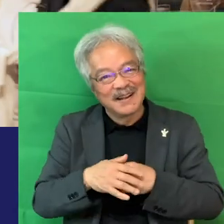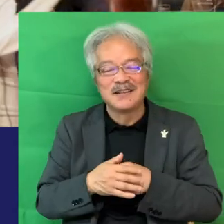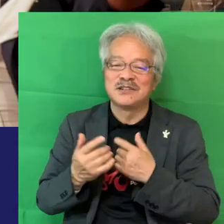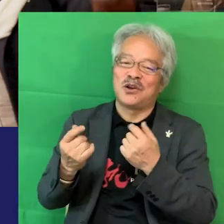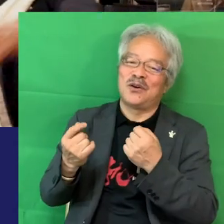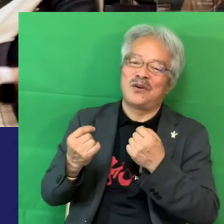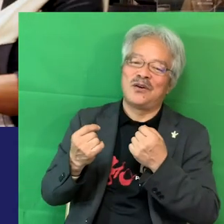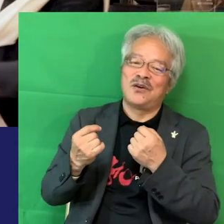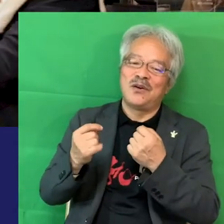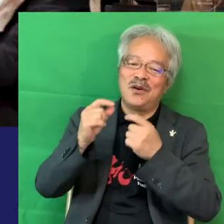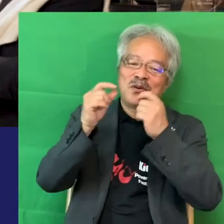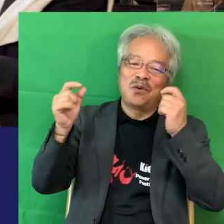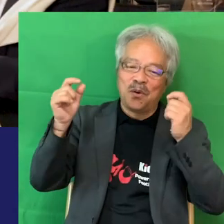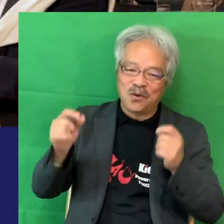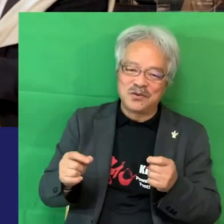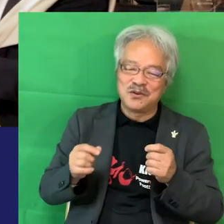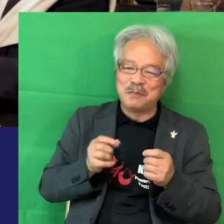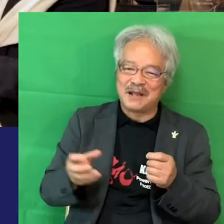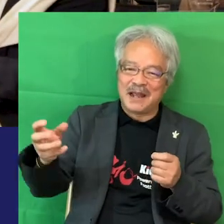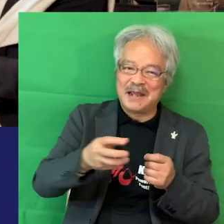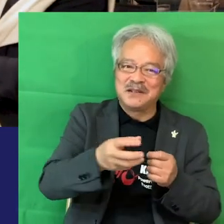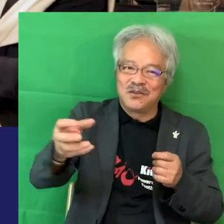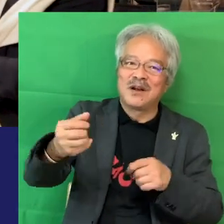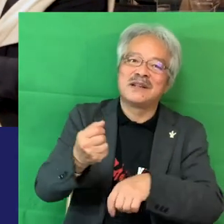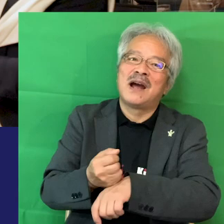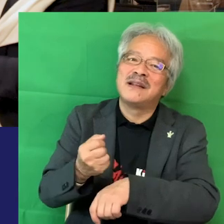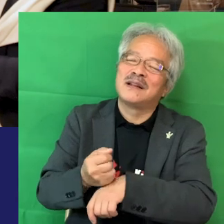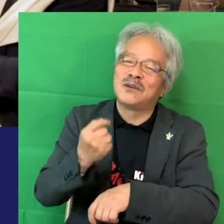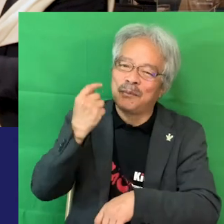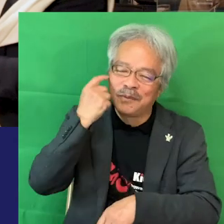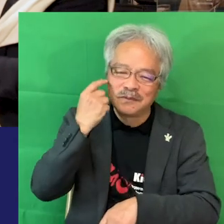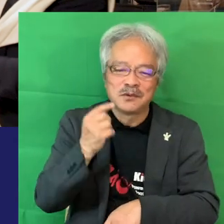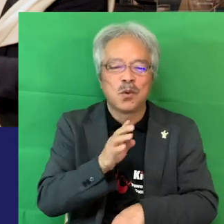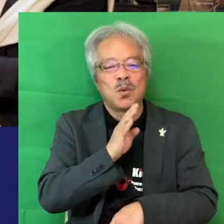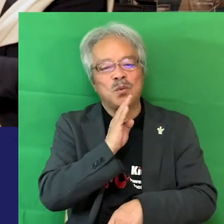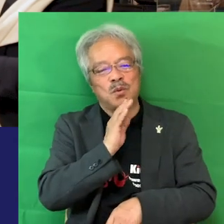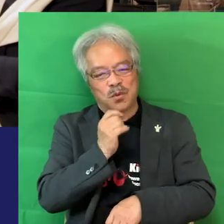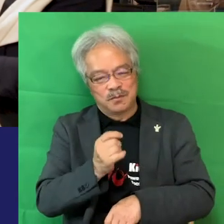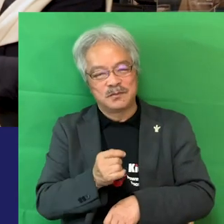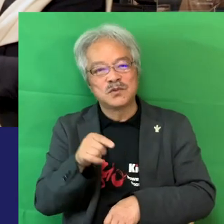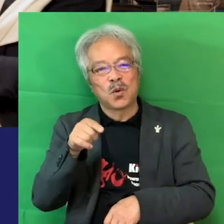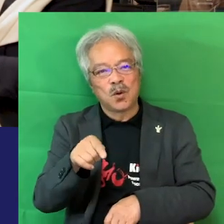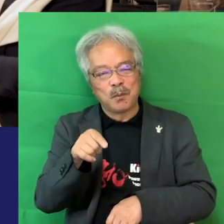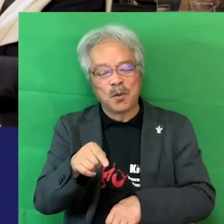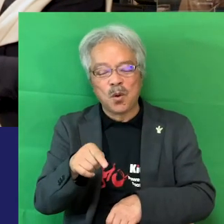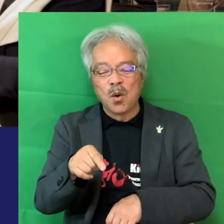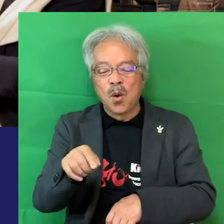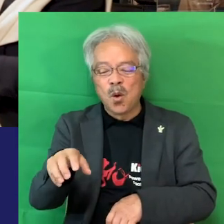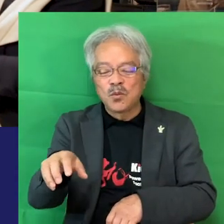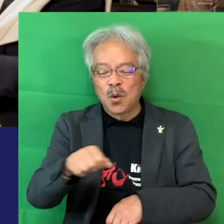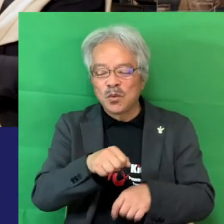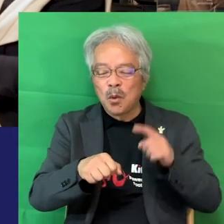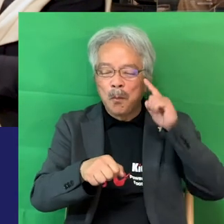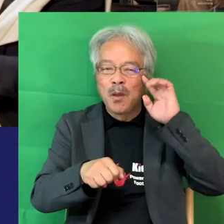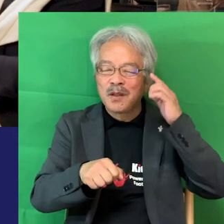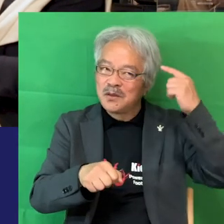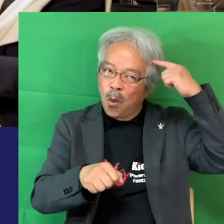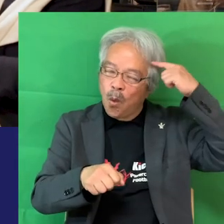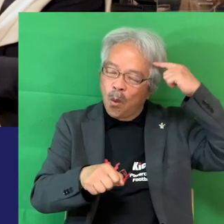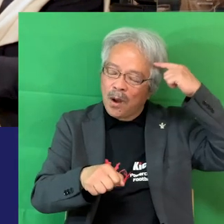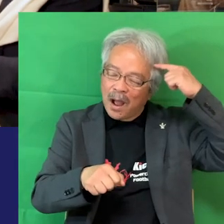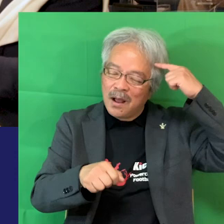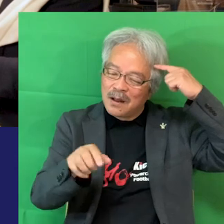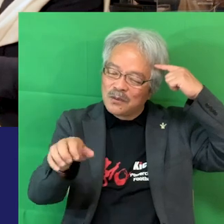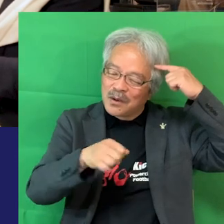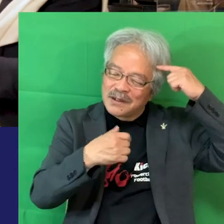だからゴールまで行くの結構大変だったと思いますよそうですよね本当にそこのものを取ろうと思っても脳がそう思っても手がこう